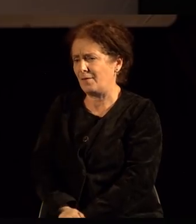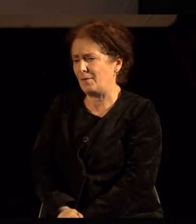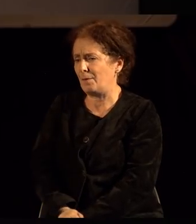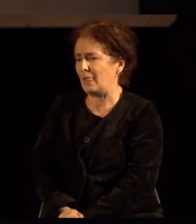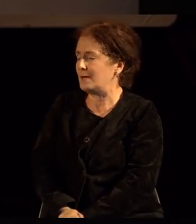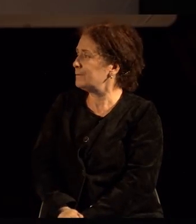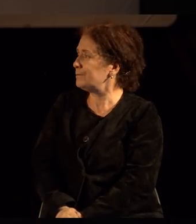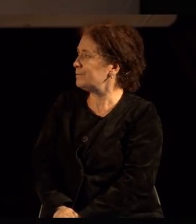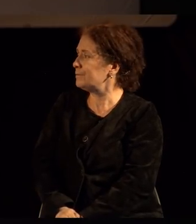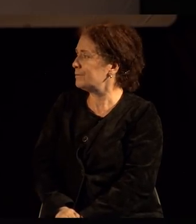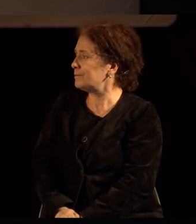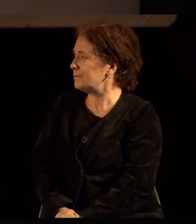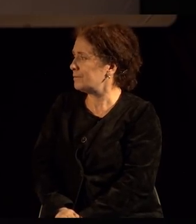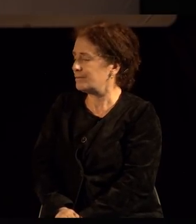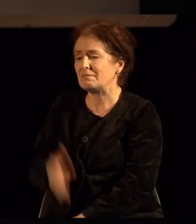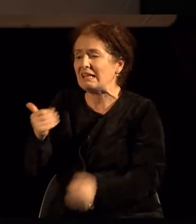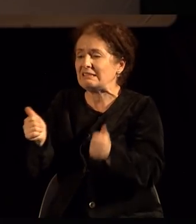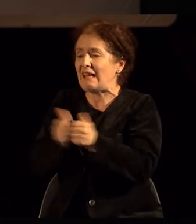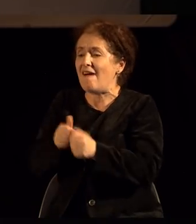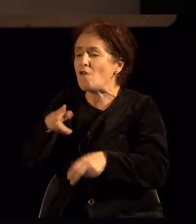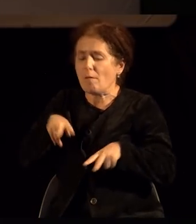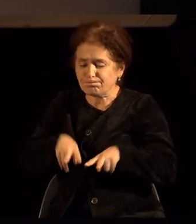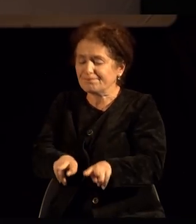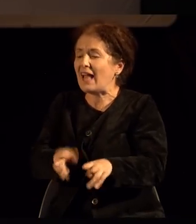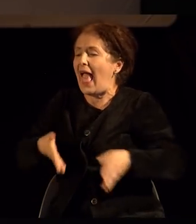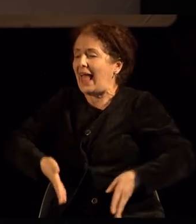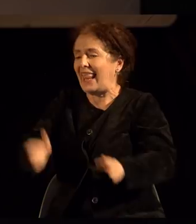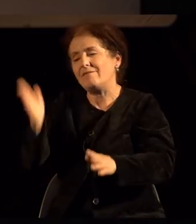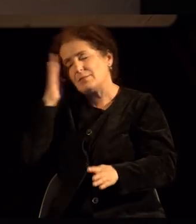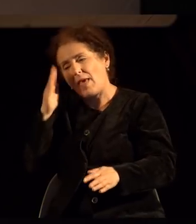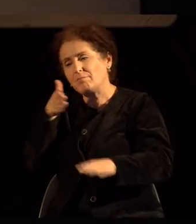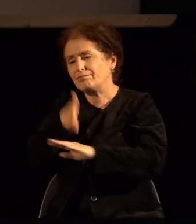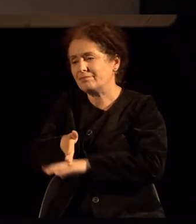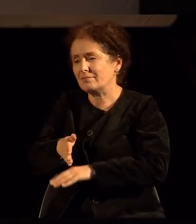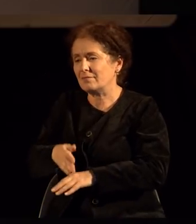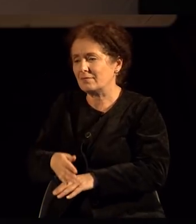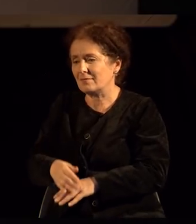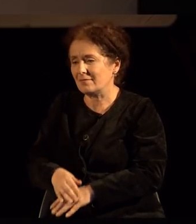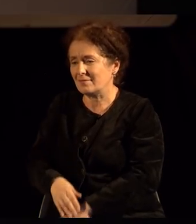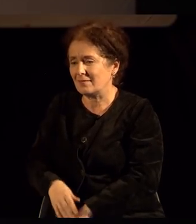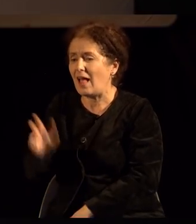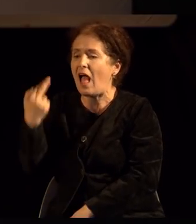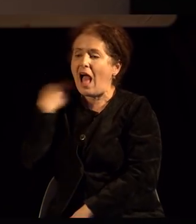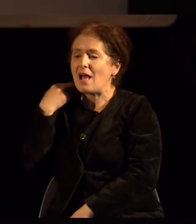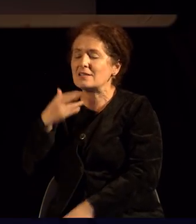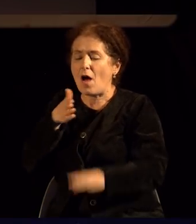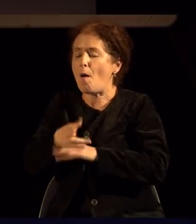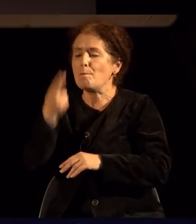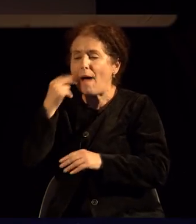сме некогаш вокреват со партнерот особено ако не се чувствуваме премногу комотно е знаат со сема да го